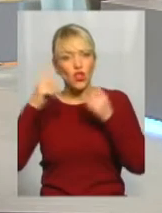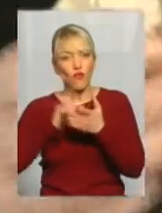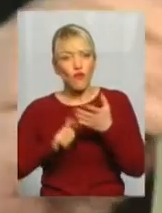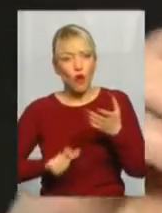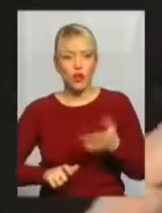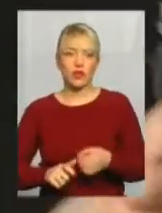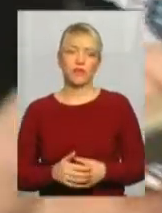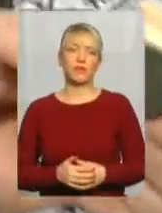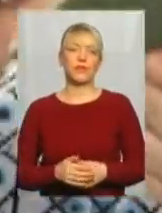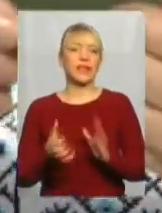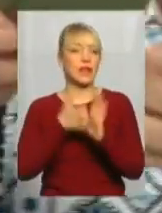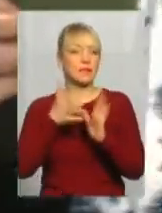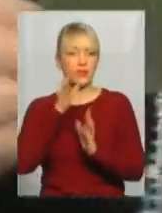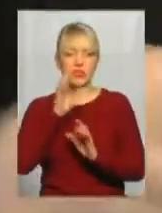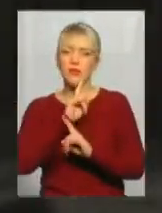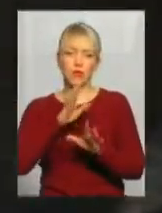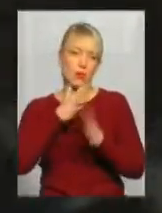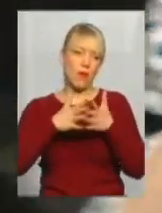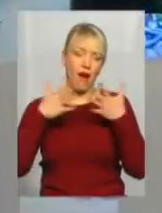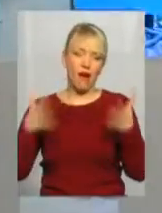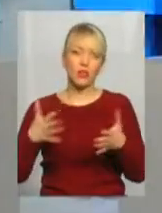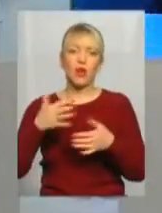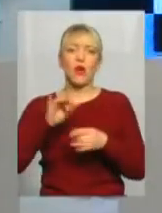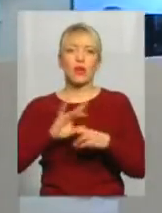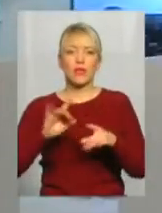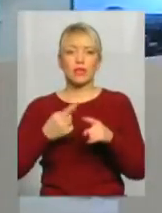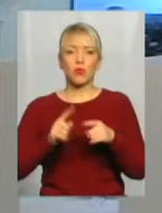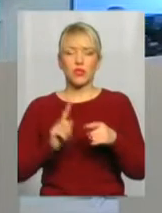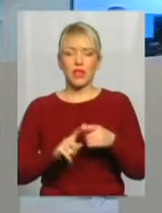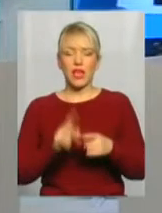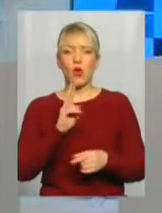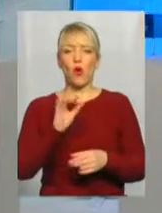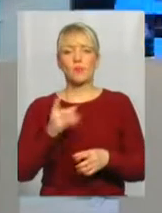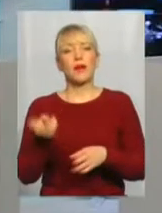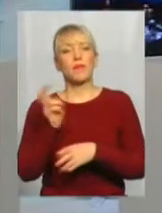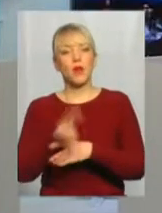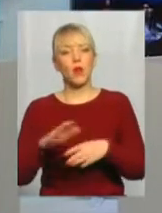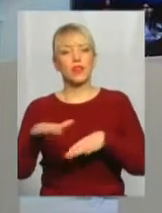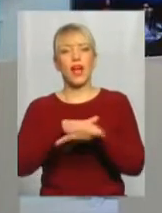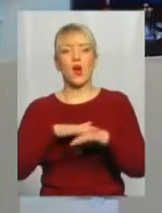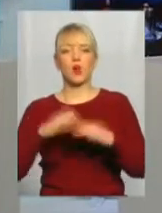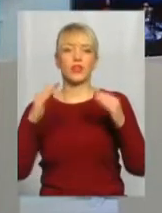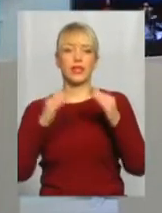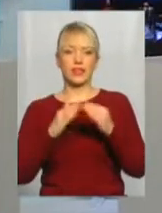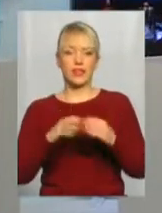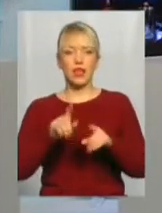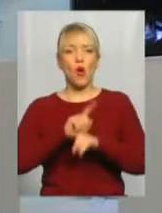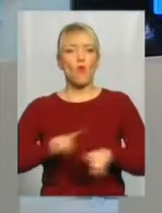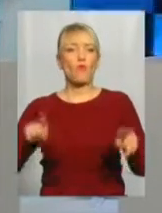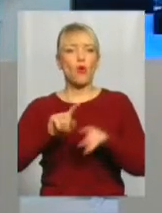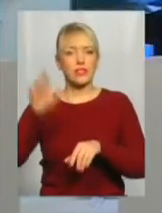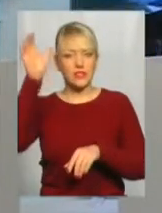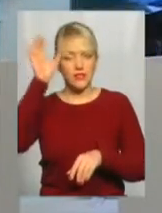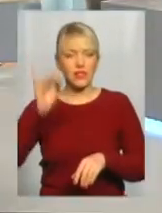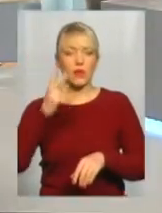часу не буду вам розповідати багато про цей кобзар. Приходьте в Народний дім просвіти, все до ваших послуг. І побачите,